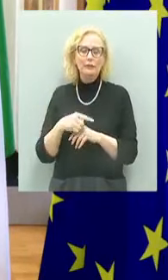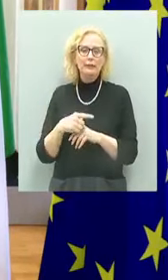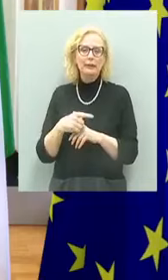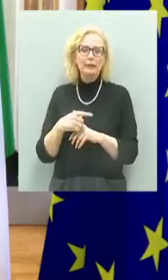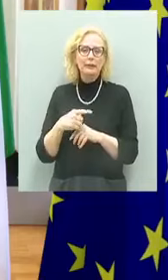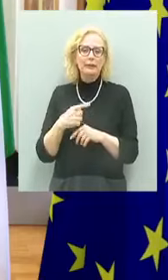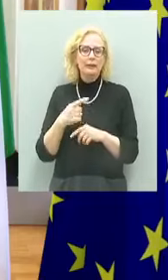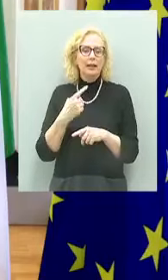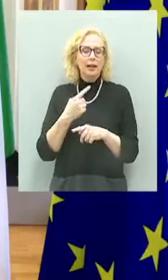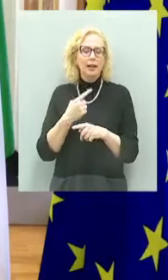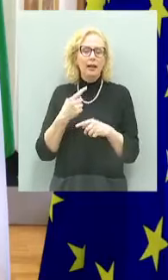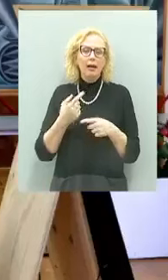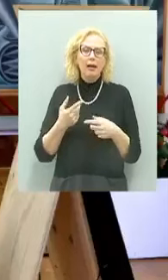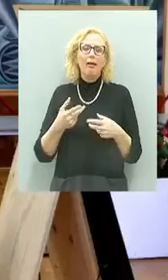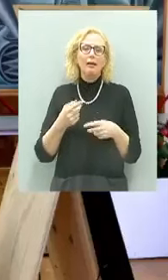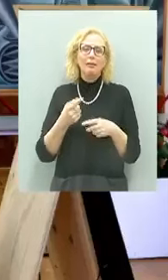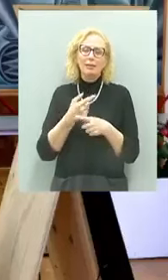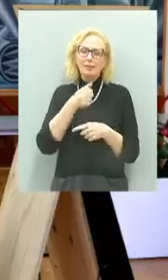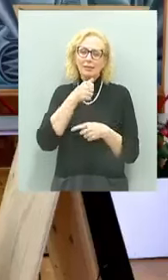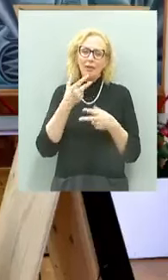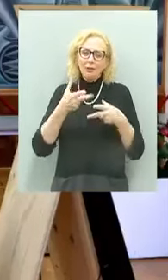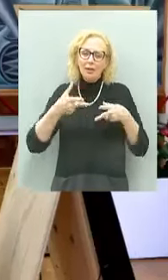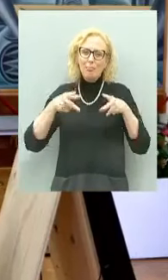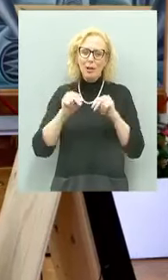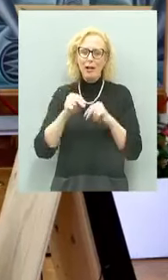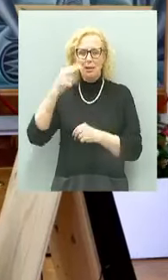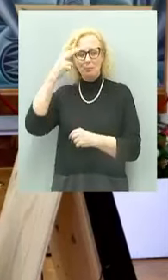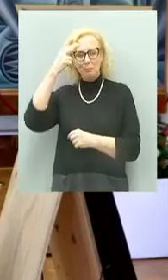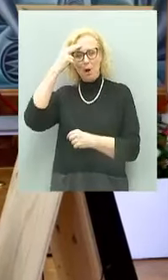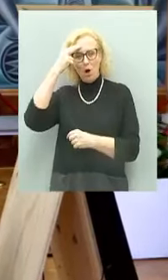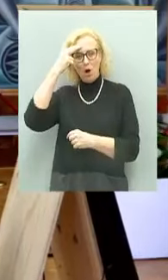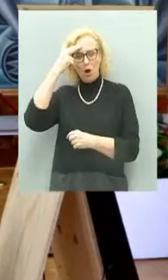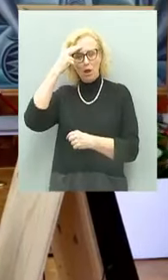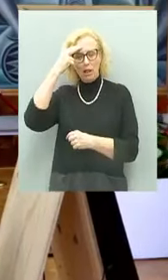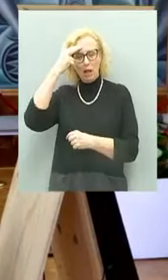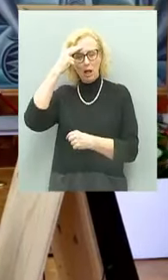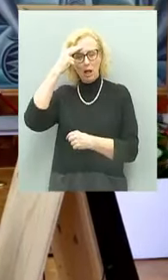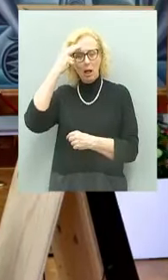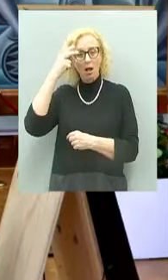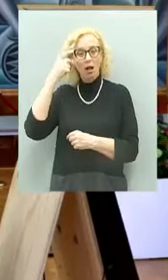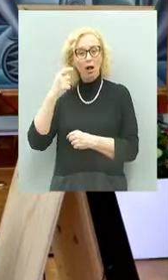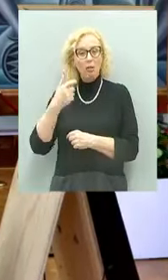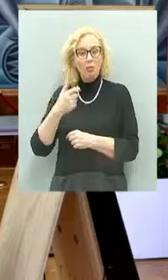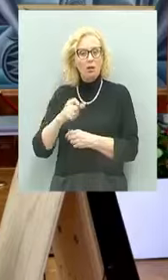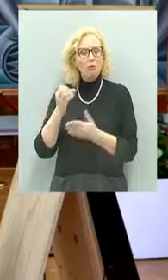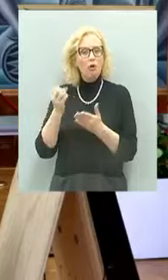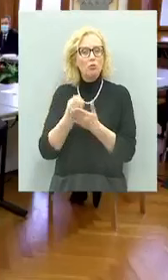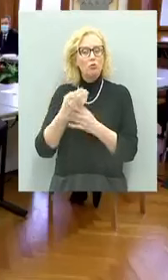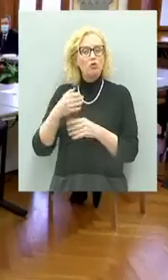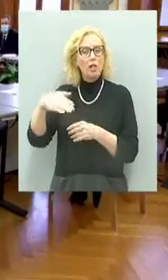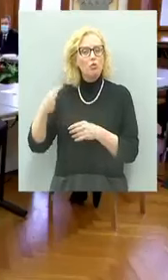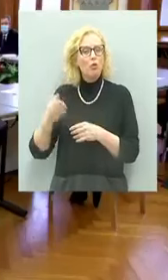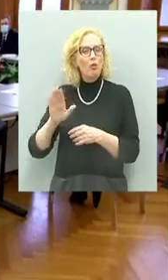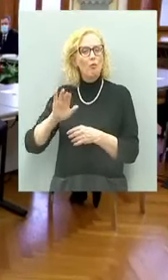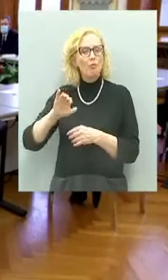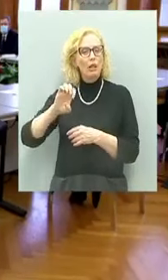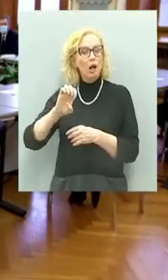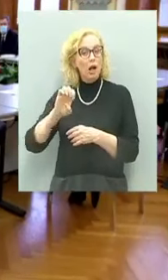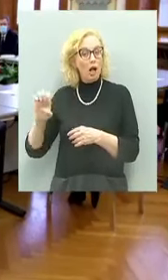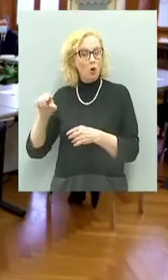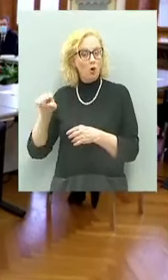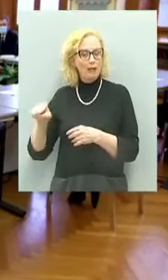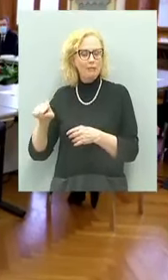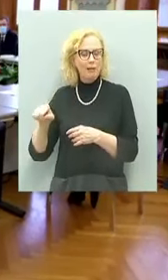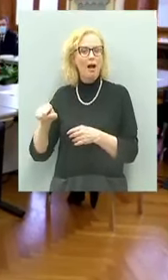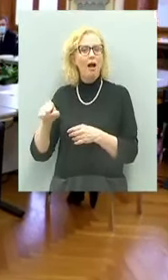ricorre e ha bisogno di essere ricordato perché quello che è successo sul confine orientale è